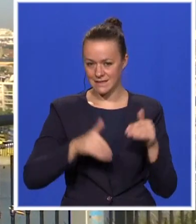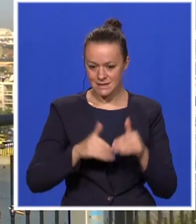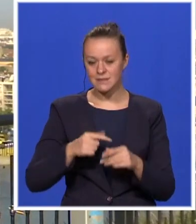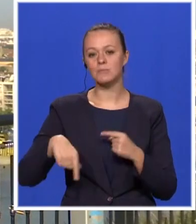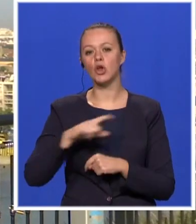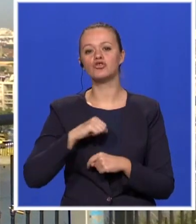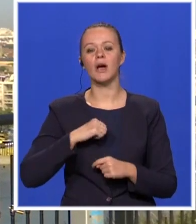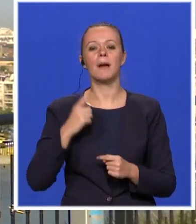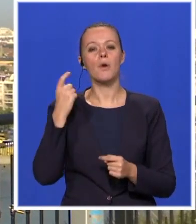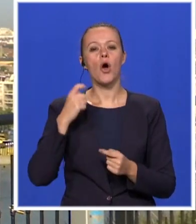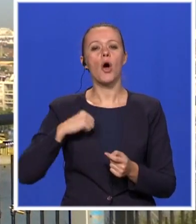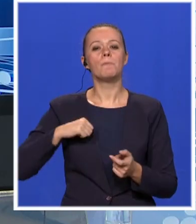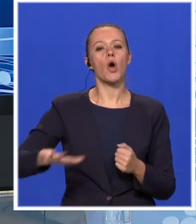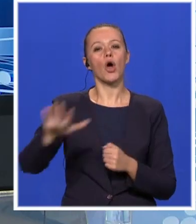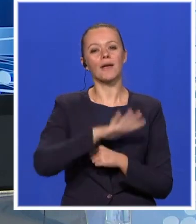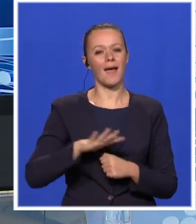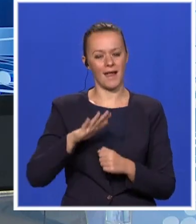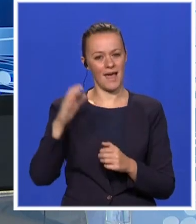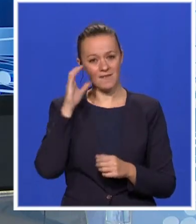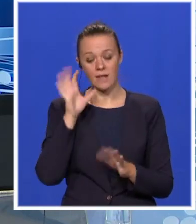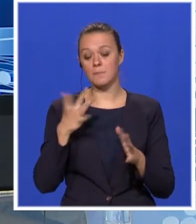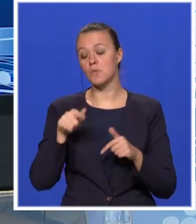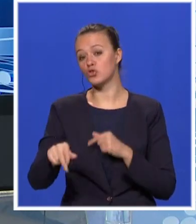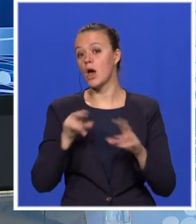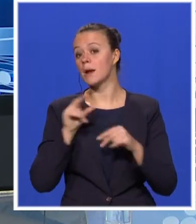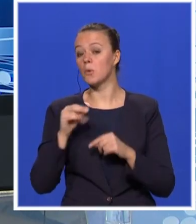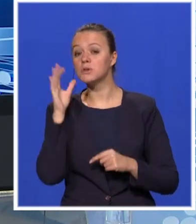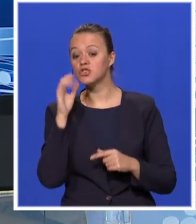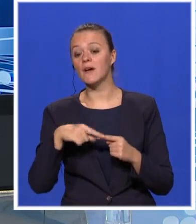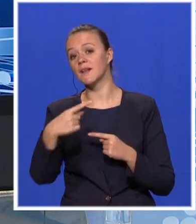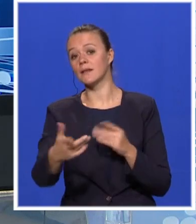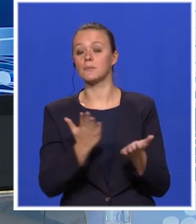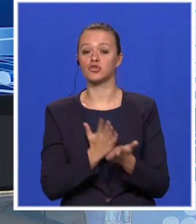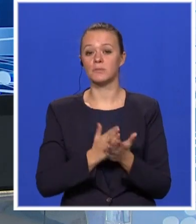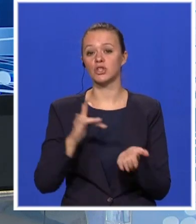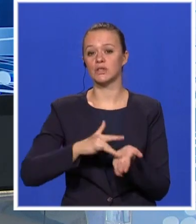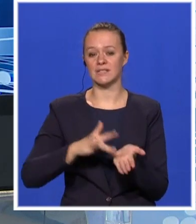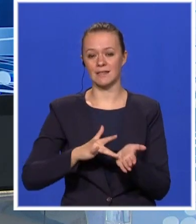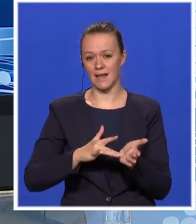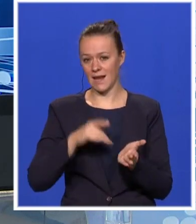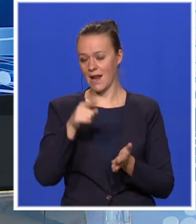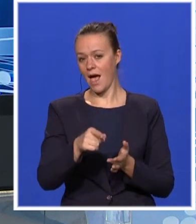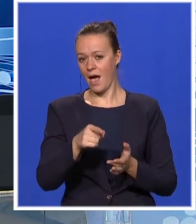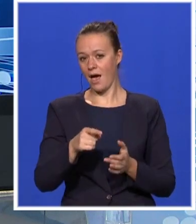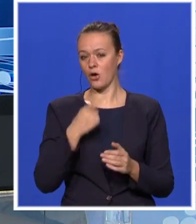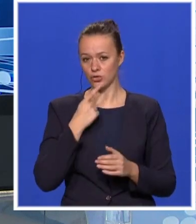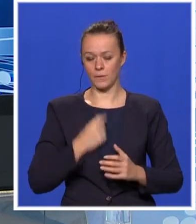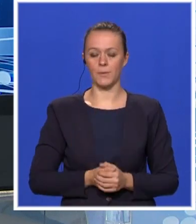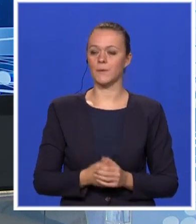i pokrenjska vlada, a evo čuli smo sad da možda repudičku vladu možemo očekivati i do sredine oktobra. Hvala, hvala Milana i tebi, tvom